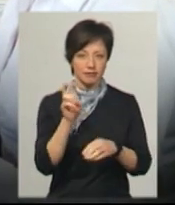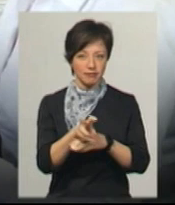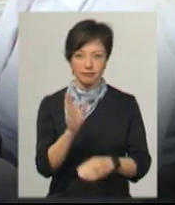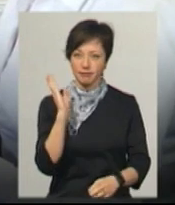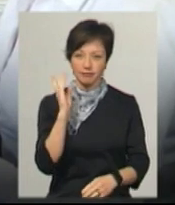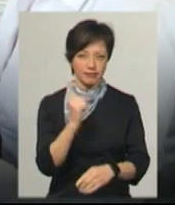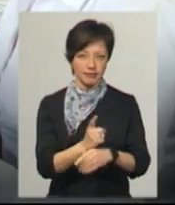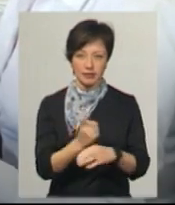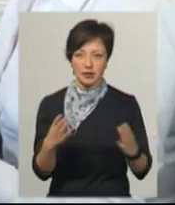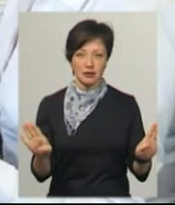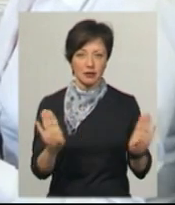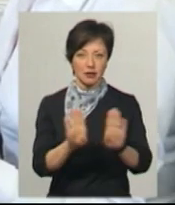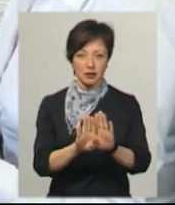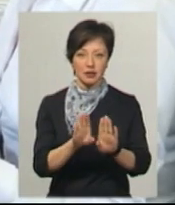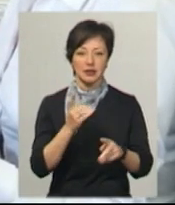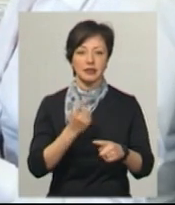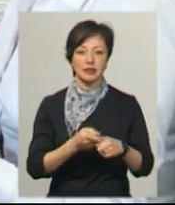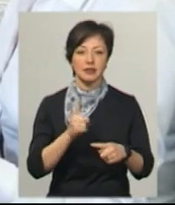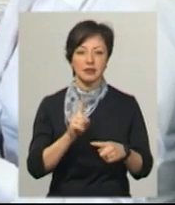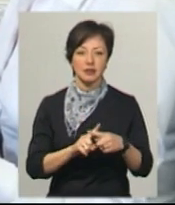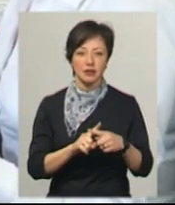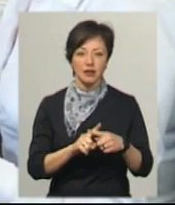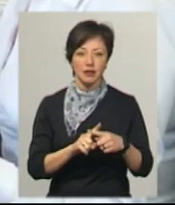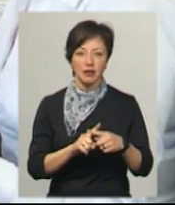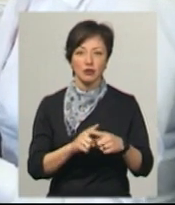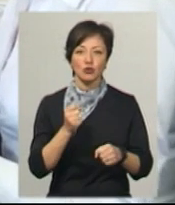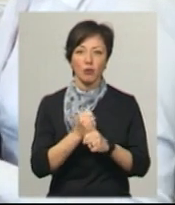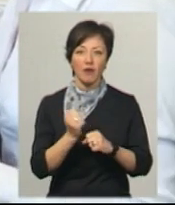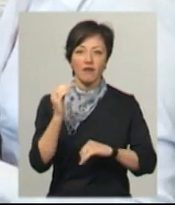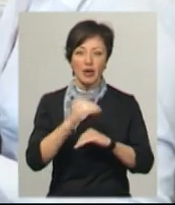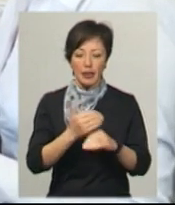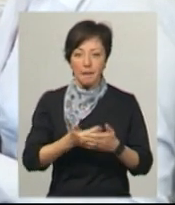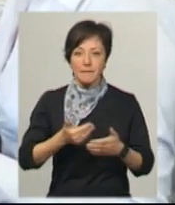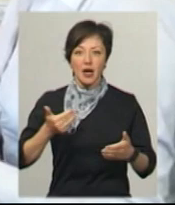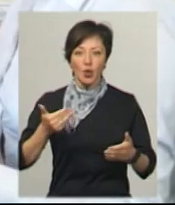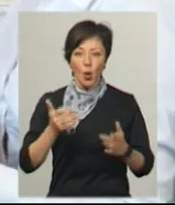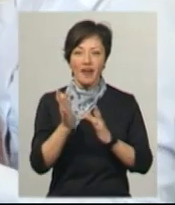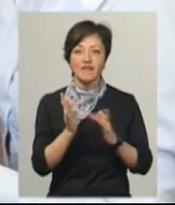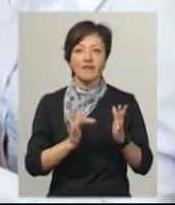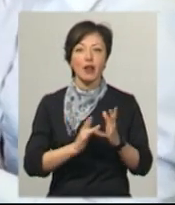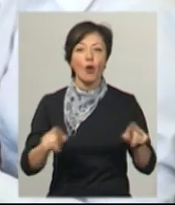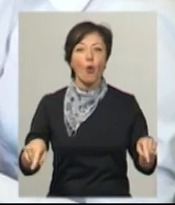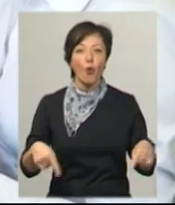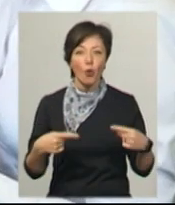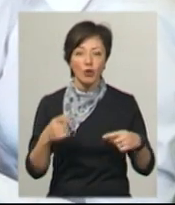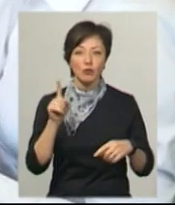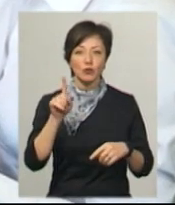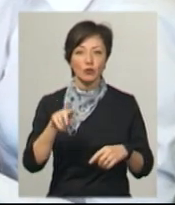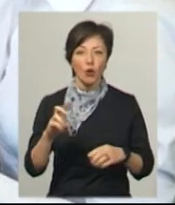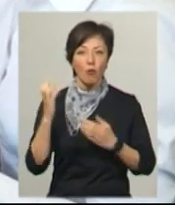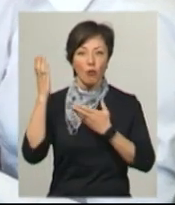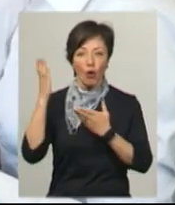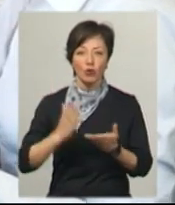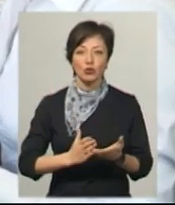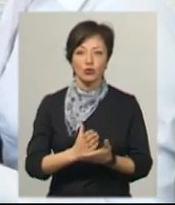відвідування. Безпосередньо це було ще зроблено ввечері на передовні Великодня, оскільки богослужіння, яке там відбувалося,